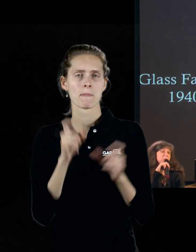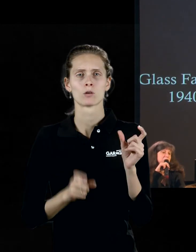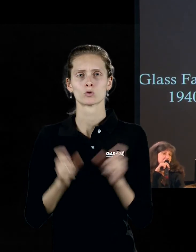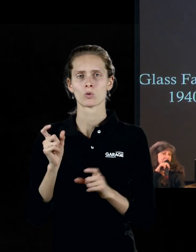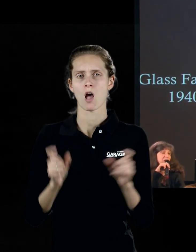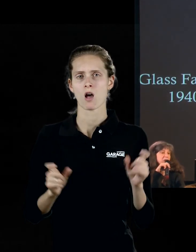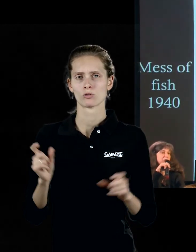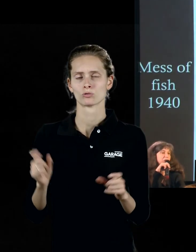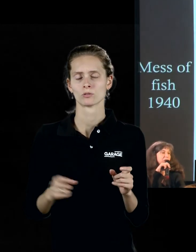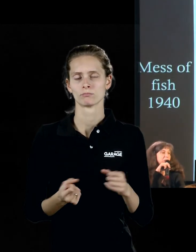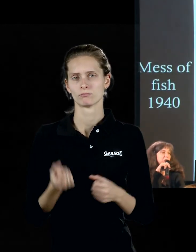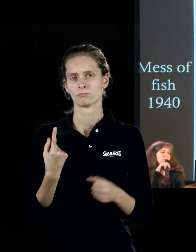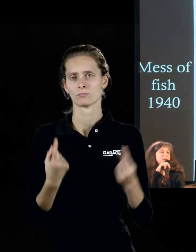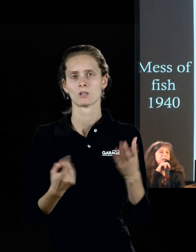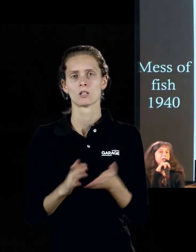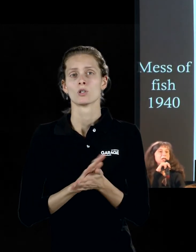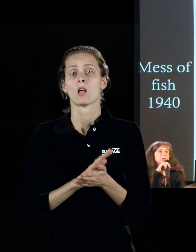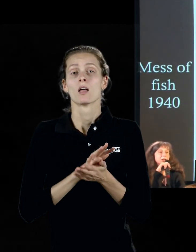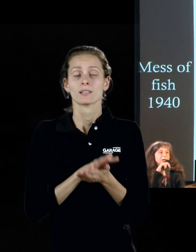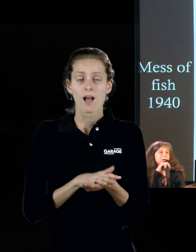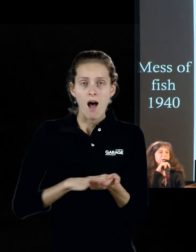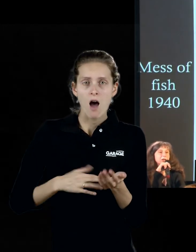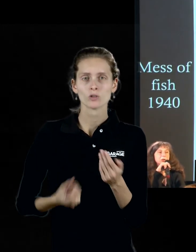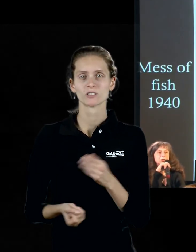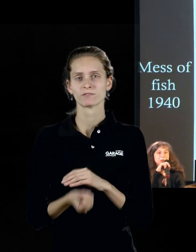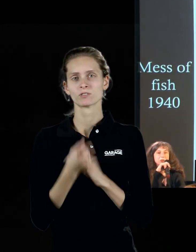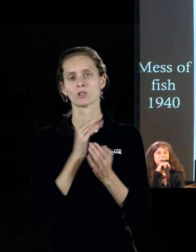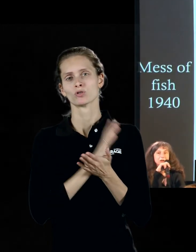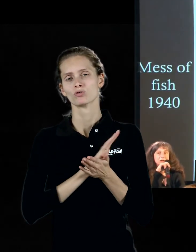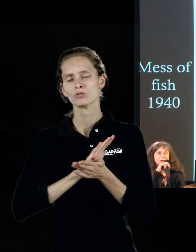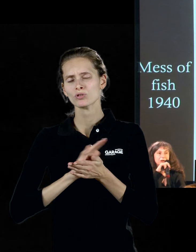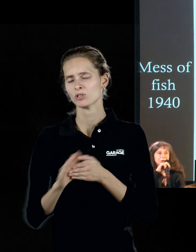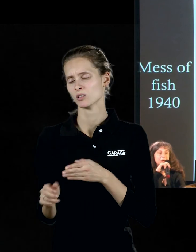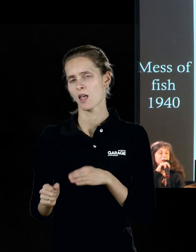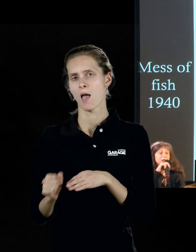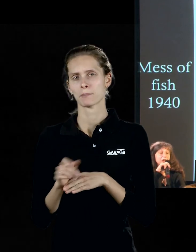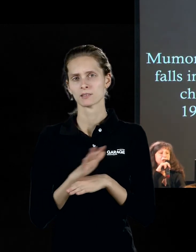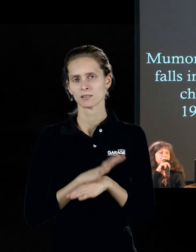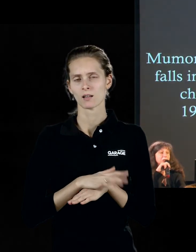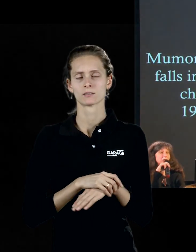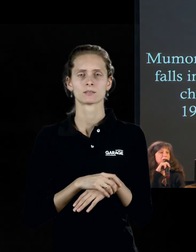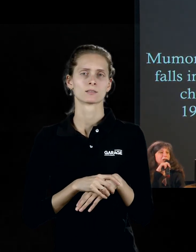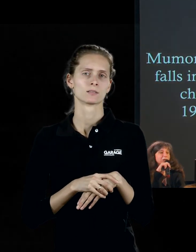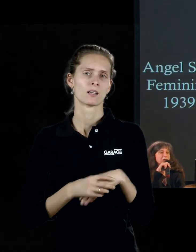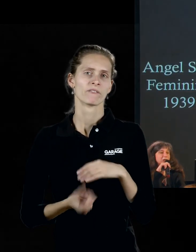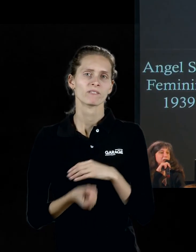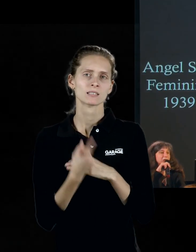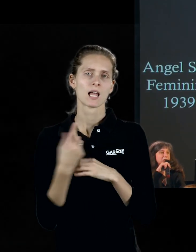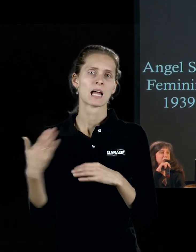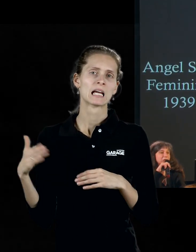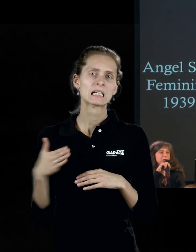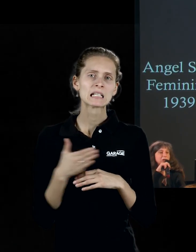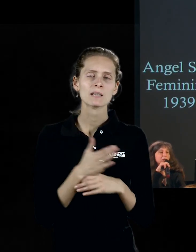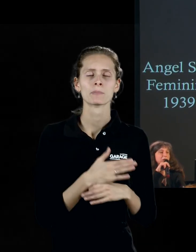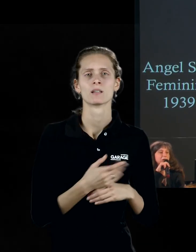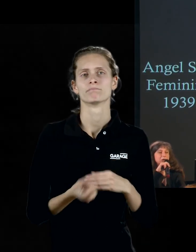же возникают чистые абстракции, возникает рыба, ну такой, как старинный еще христианский символ, возникают